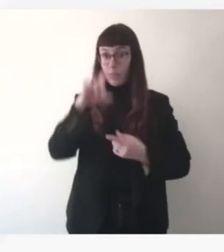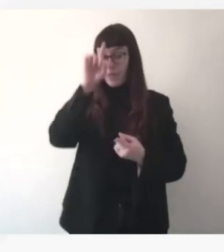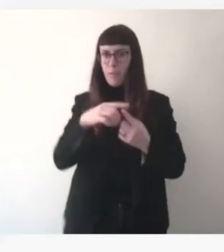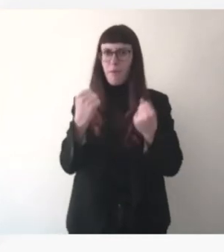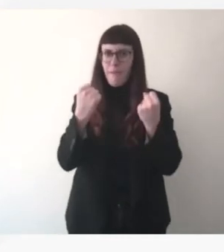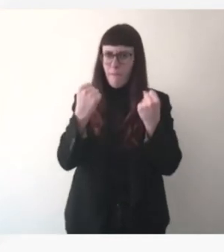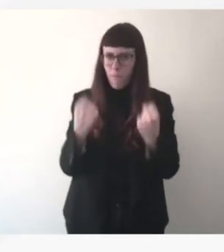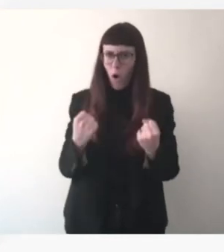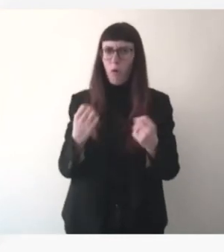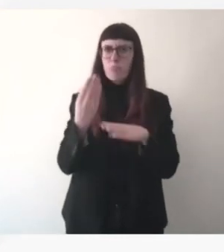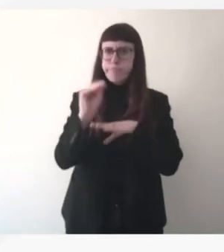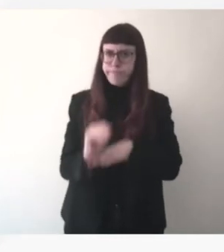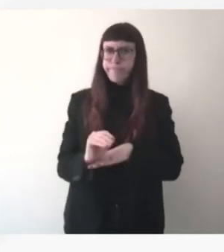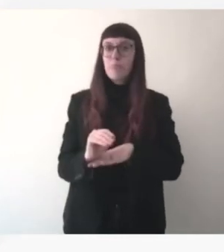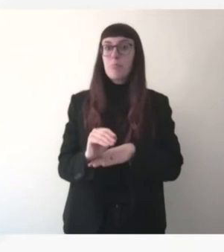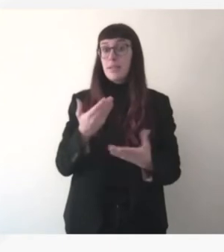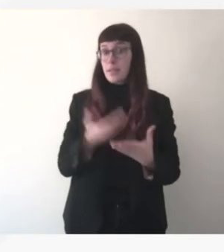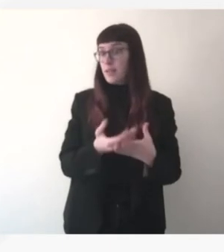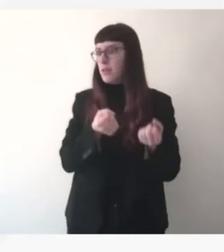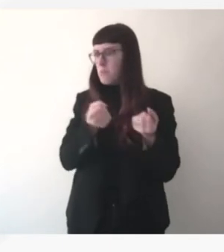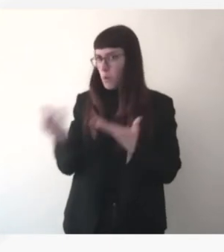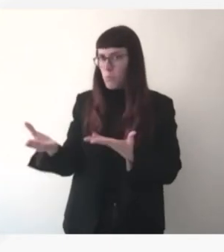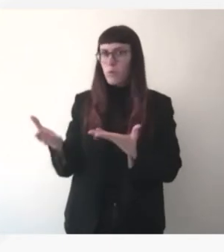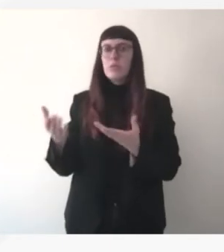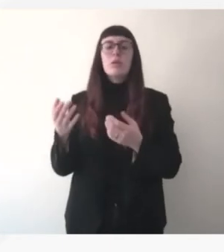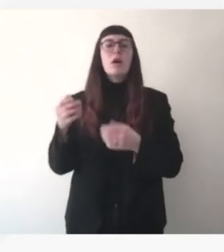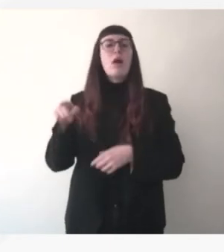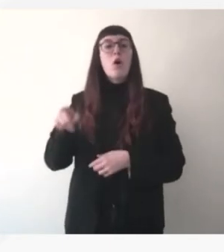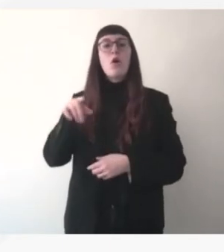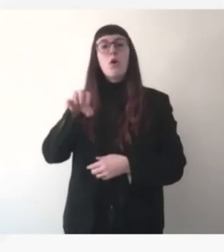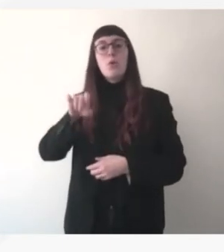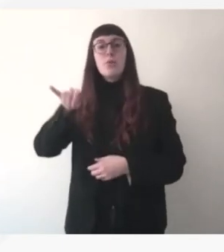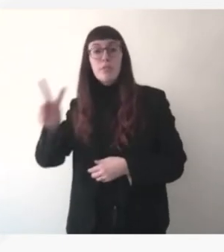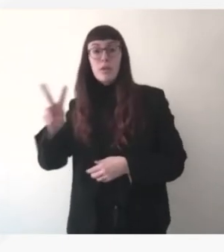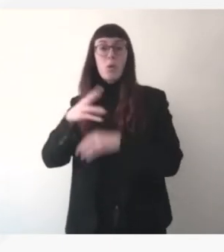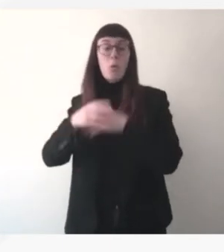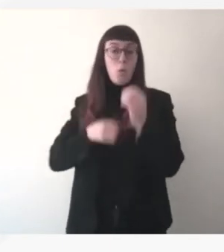pour l'ensemble des PME et du tissu français.